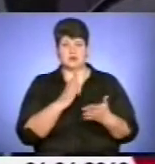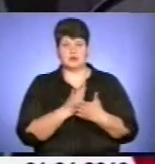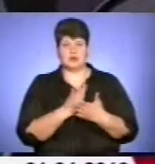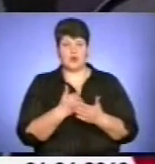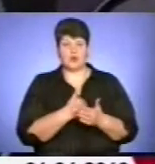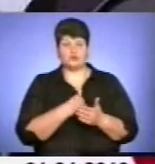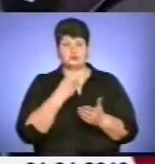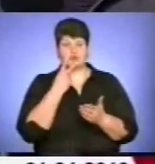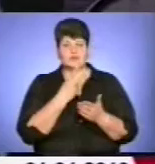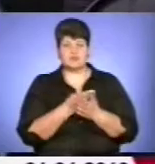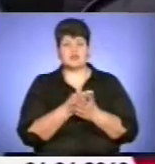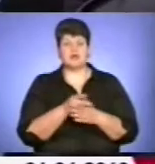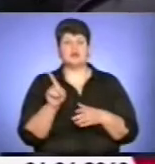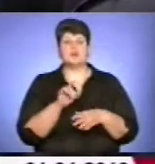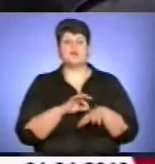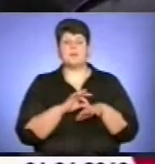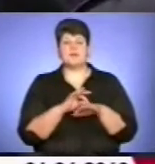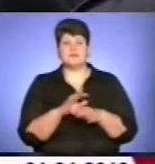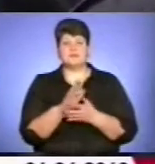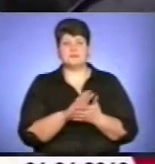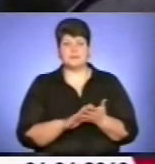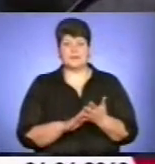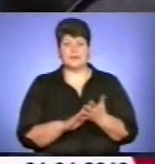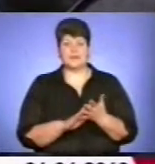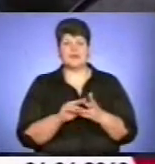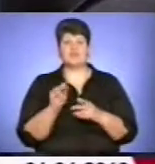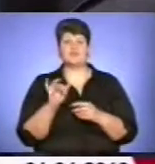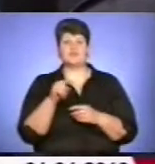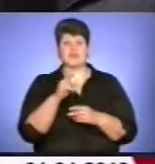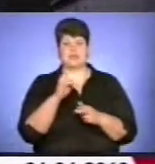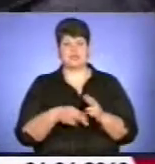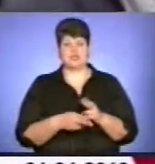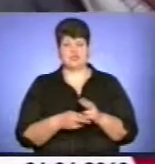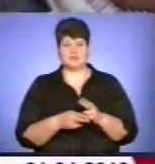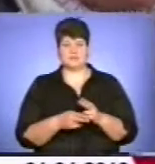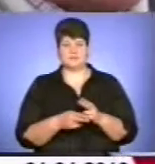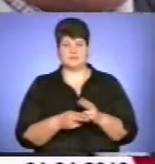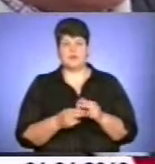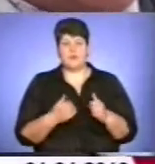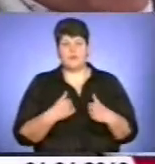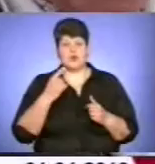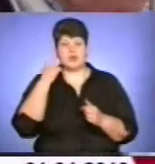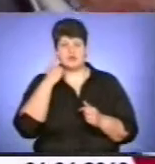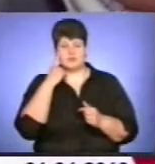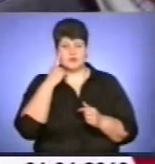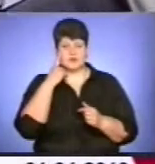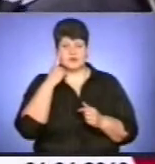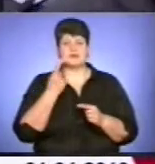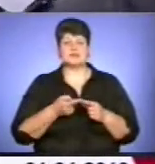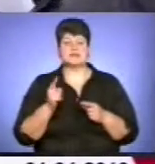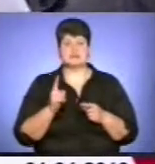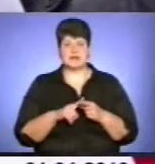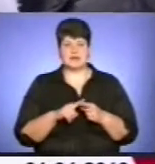подивитись, до чого вона веде і чим вона закінчиться. Моя думка слідують ще. Це